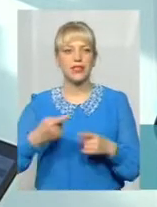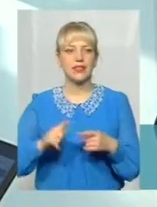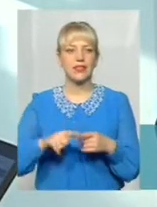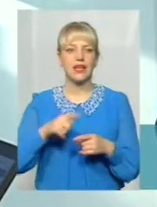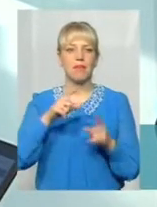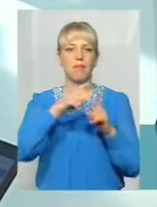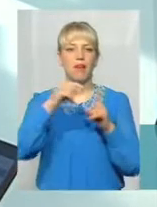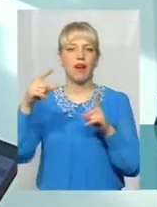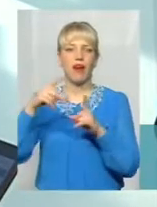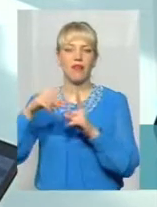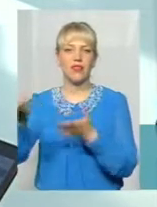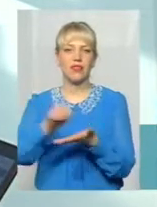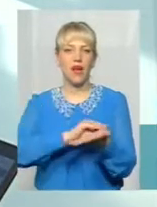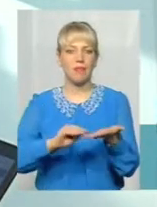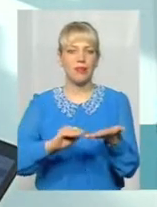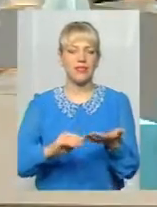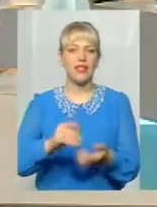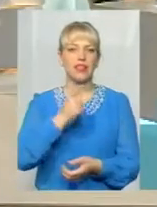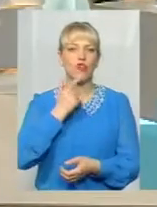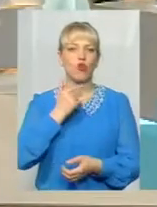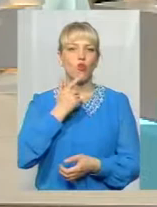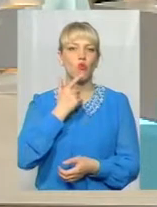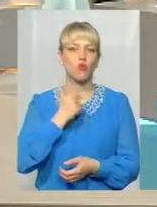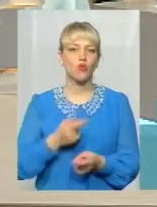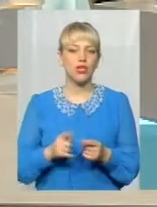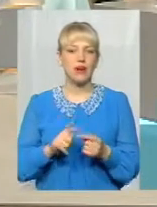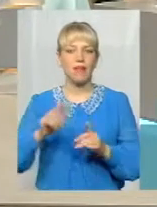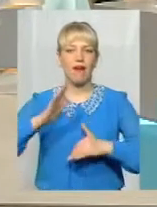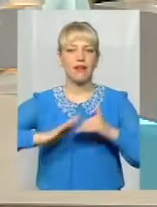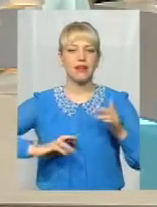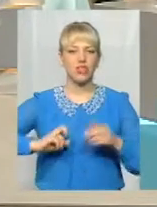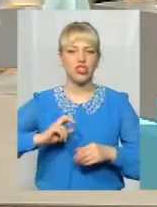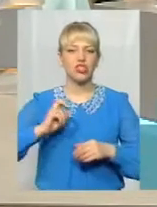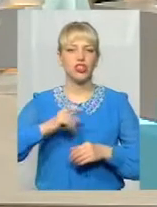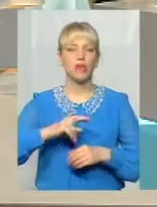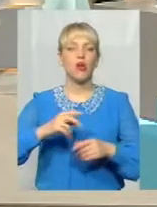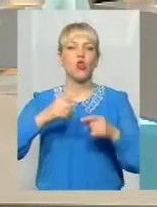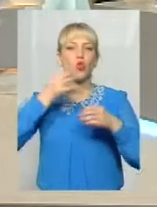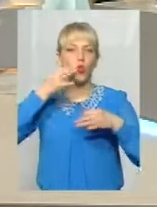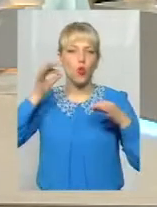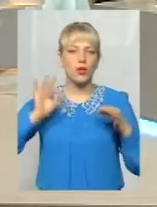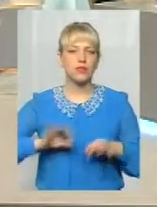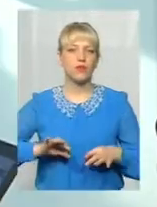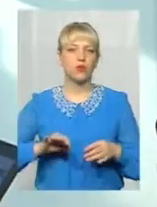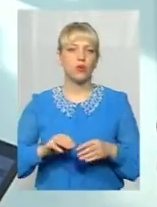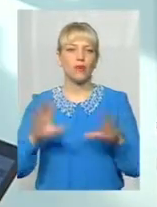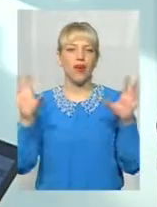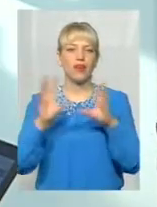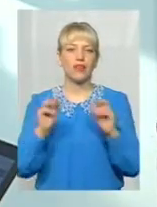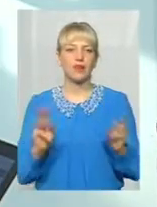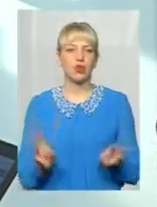говорять, написані кров'ю. Тут, мабуть, написані практичним досвідом ліквідації тих чи інших пожеж. Адже, що таке